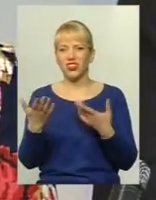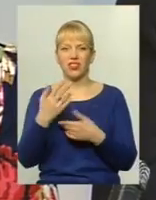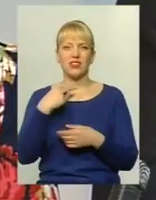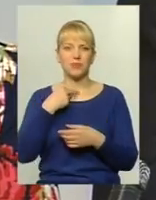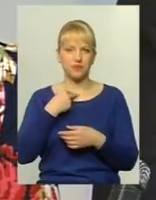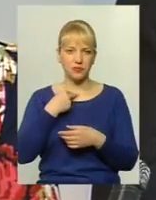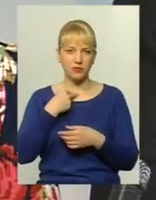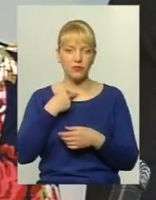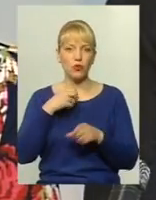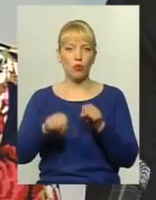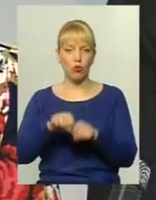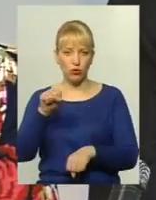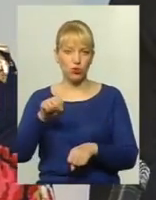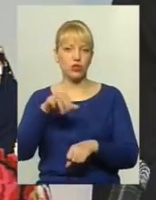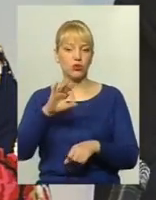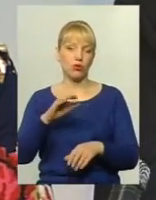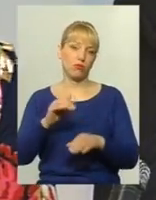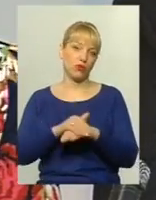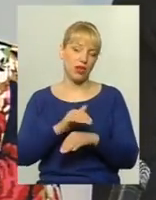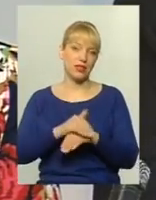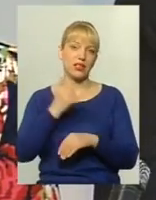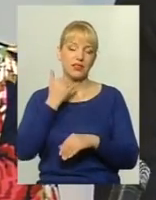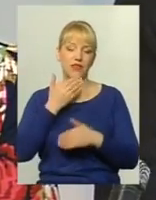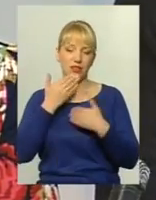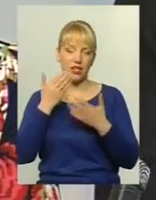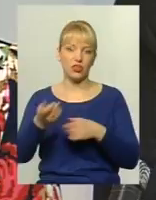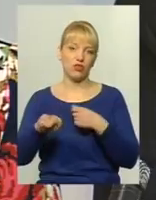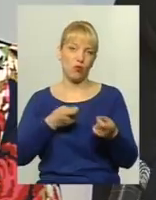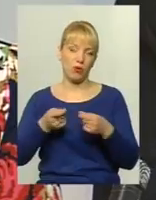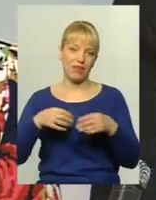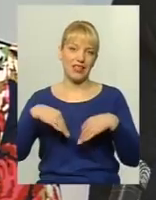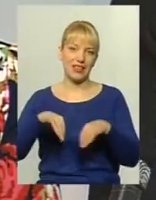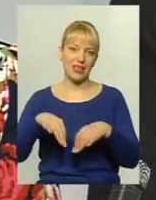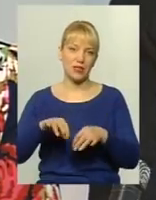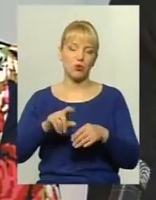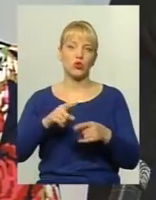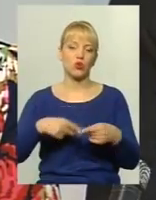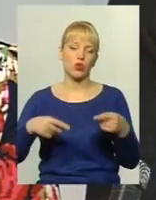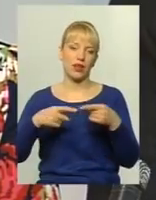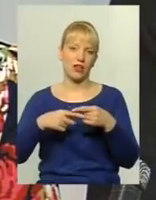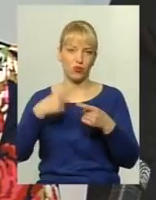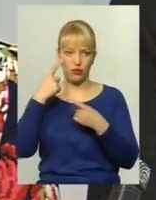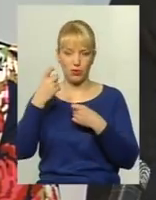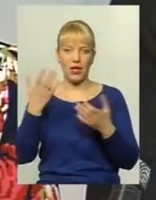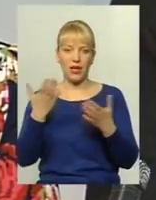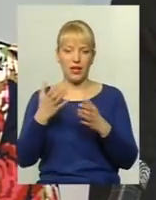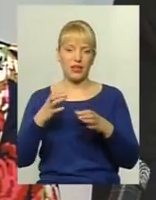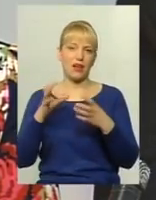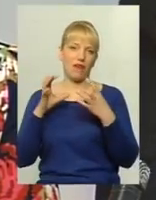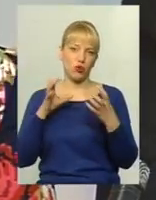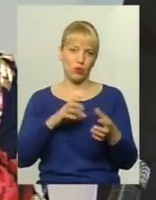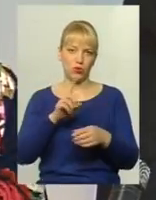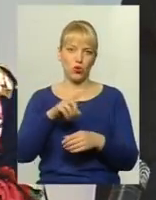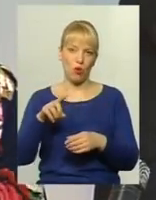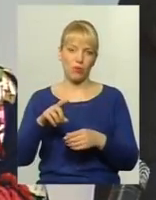порушення, будь ласка, звертайтеся завжди в управління транспорту з конкретною інформацією, який автобус, номер машини, для